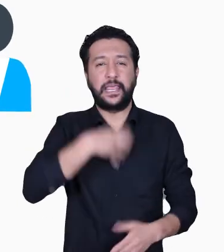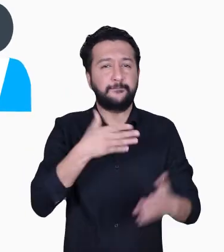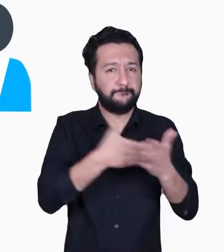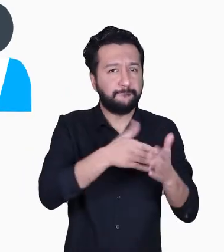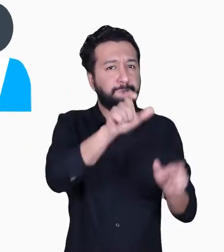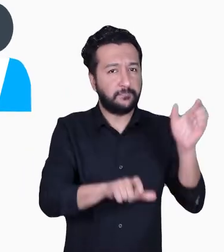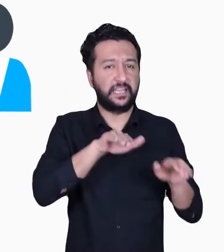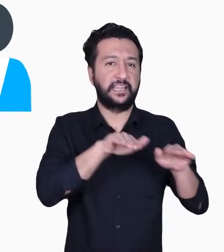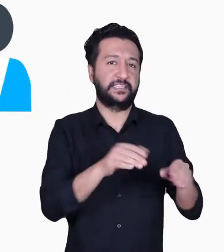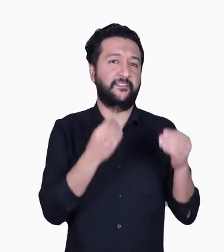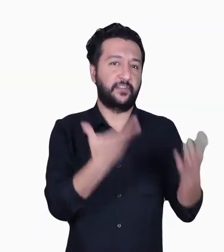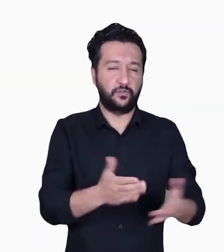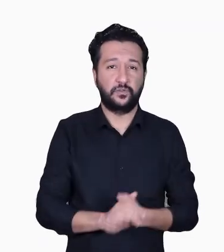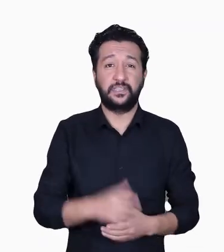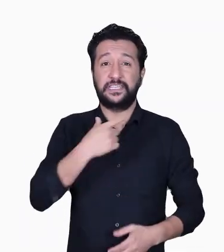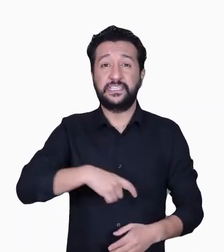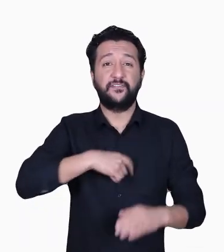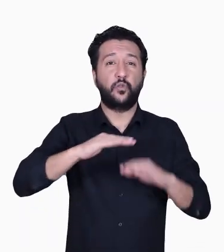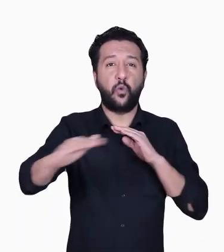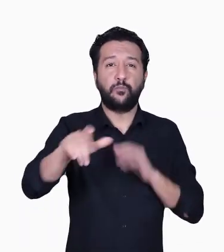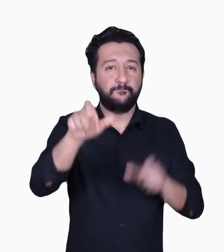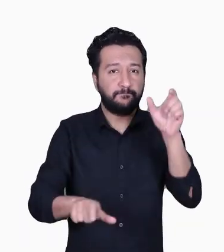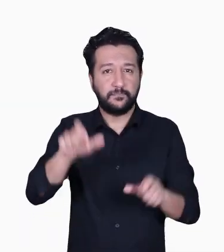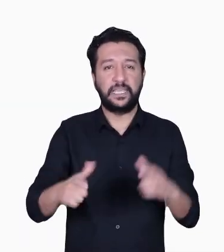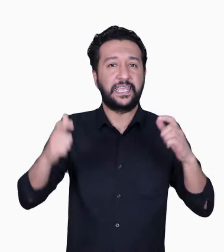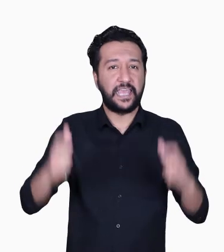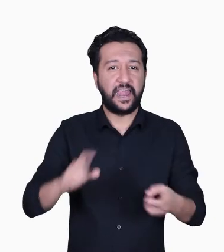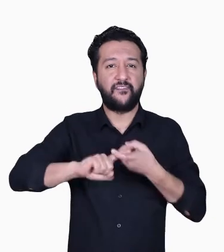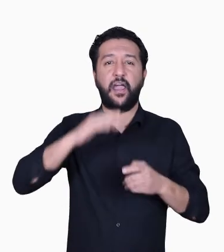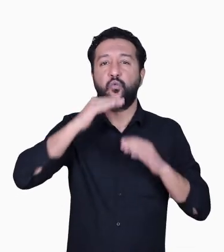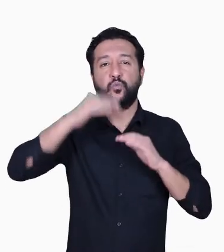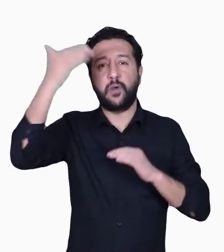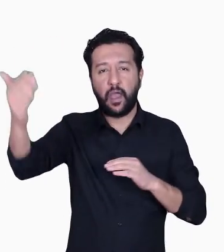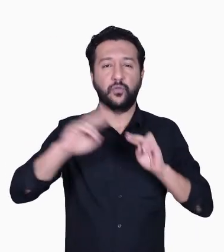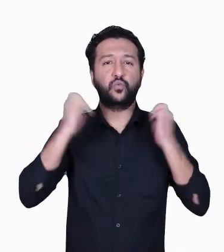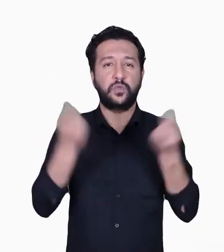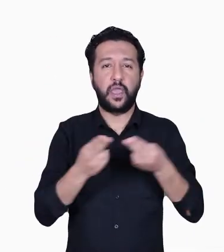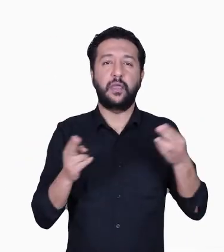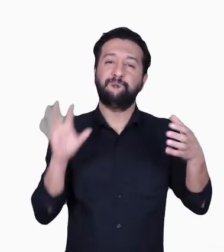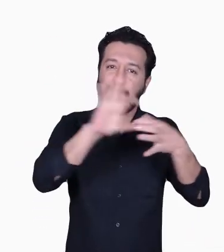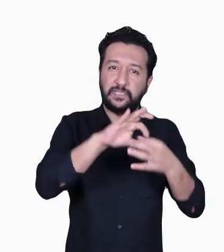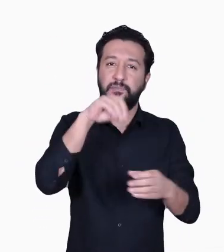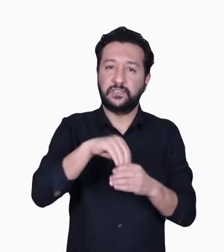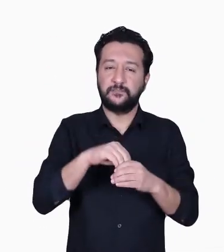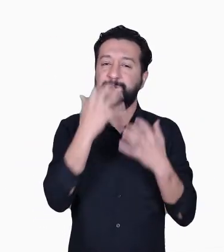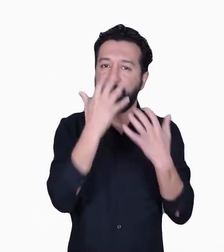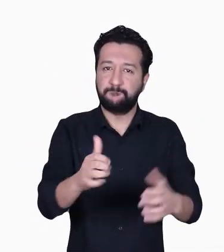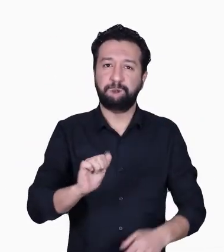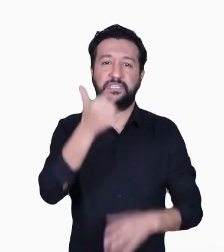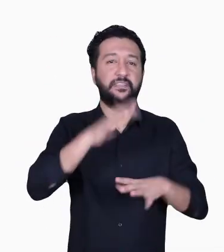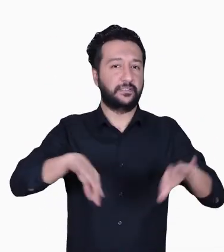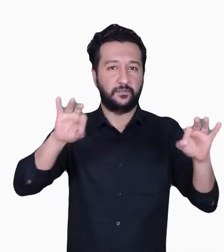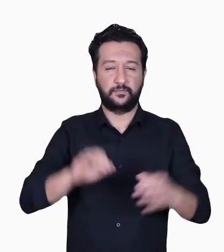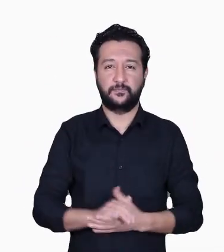girişim ve bireyleri de destekliyor, sivil toplum aktörlerine yerel ve uluslararası ağlara katılmaları için etkin bir